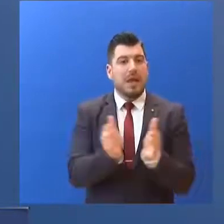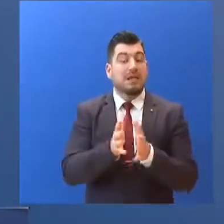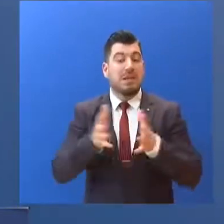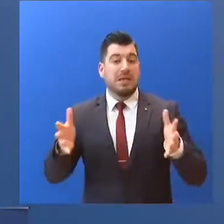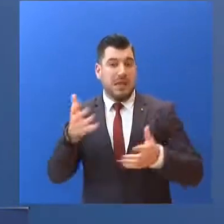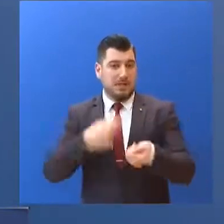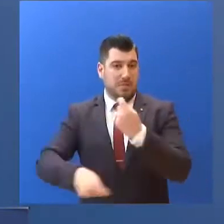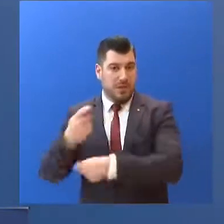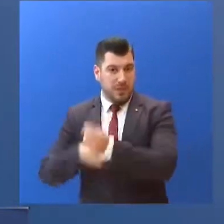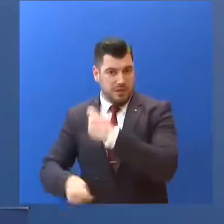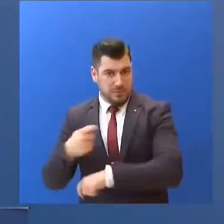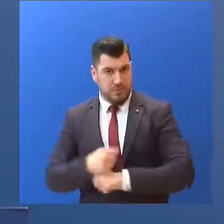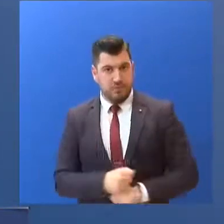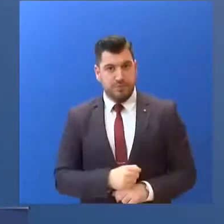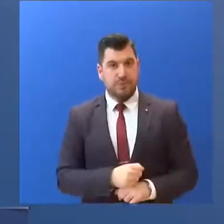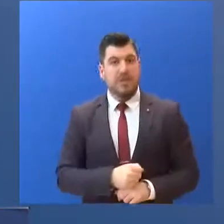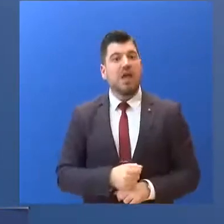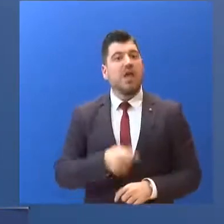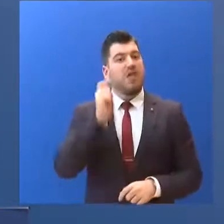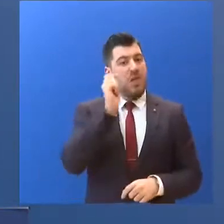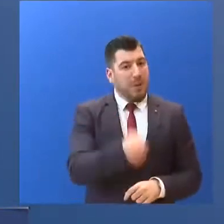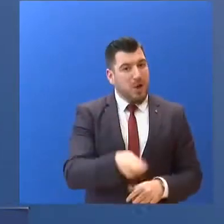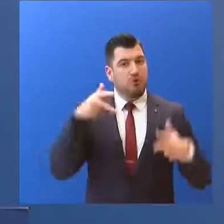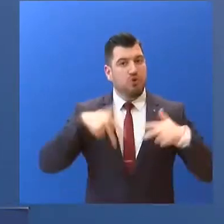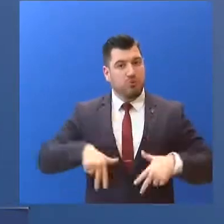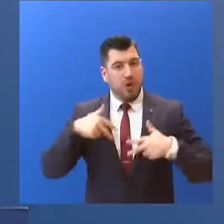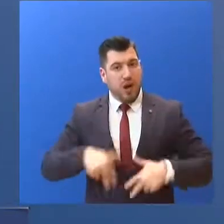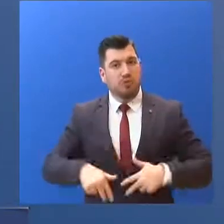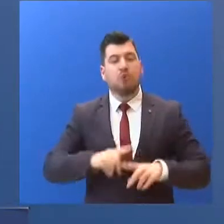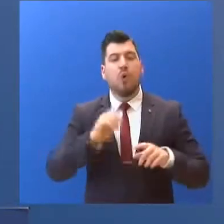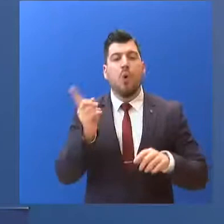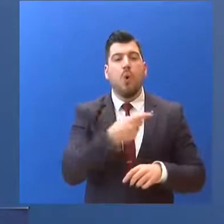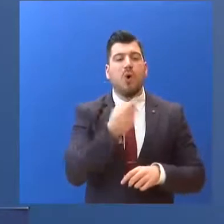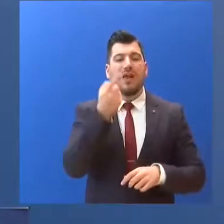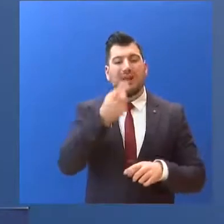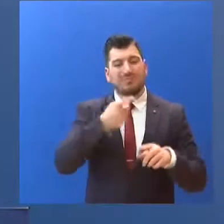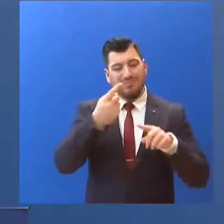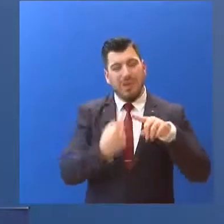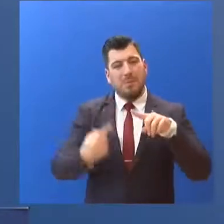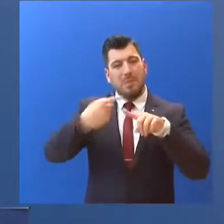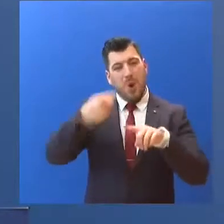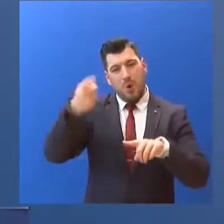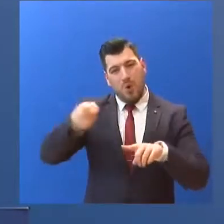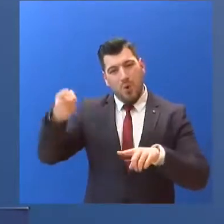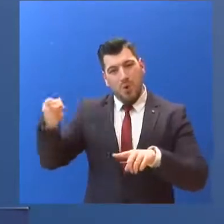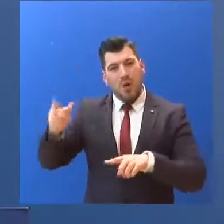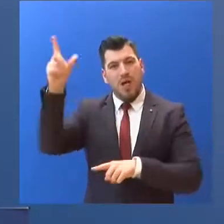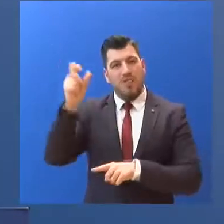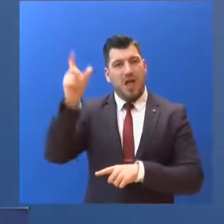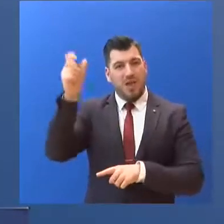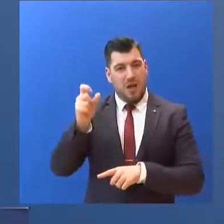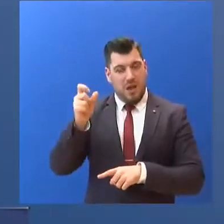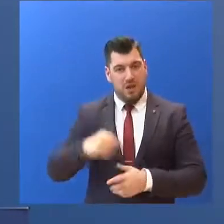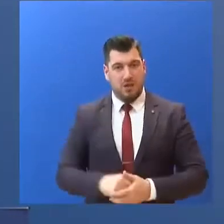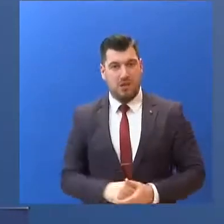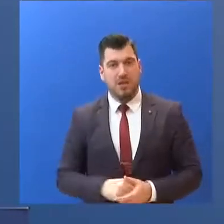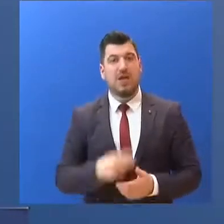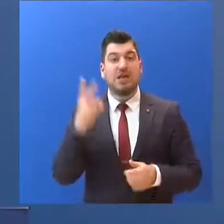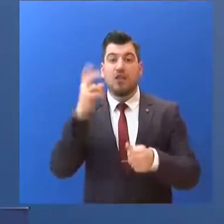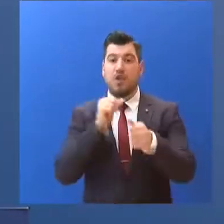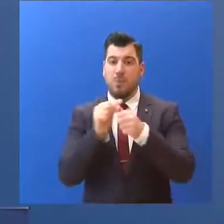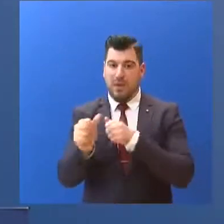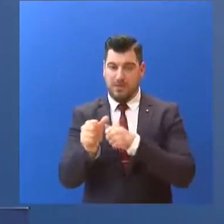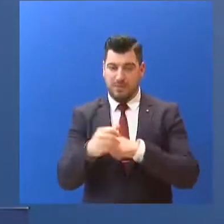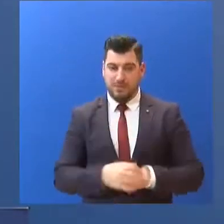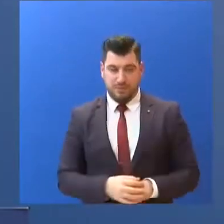Αποπληρωμή από το κράτος... των επιτοκίων των ενήμερων επιχειρηματικών δανείων... για τρεις μήνες. Τρίμηνη αναστολή... της πληρωμής των